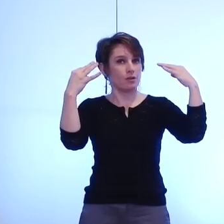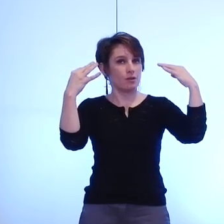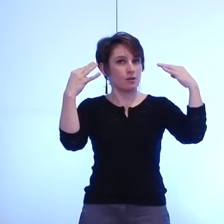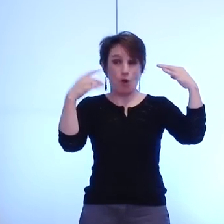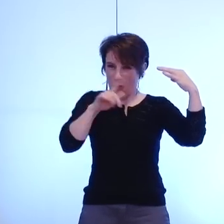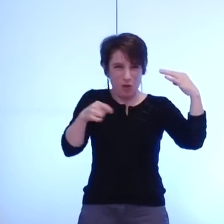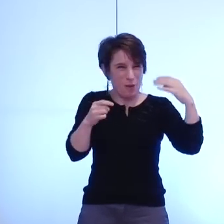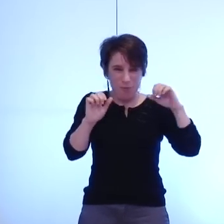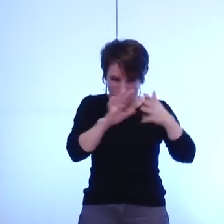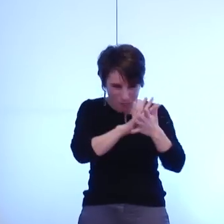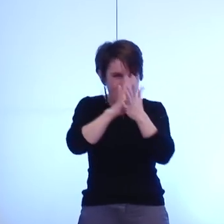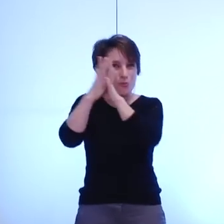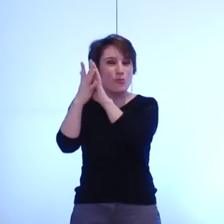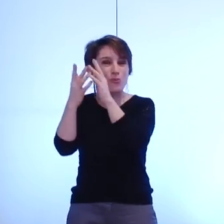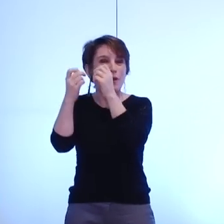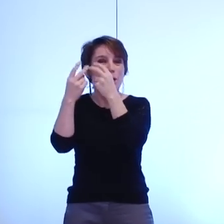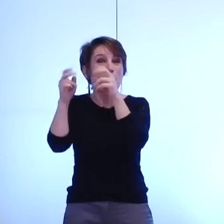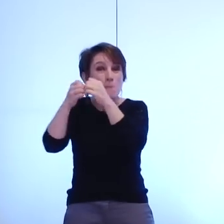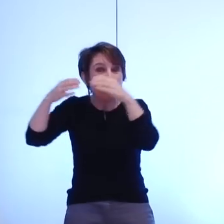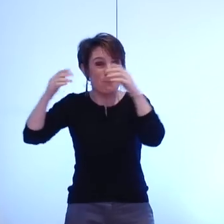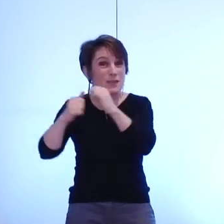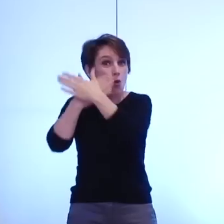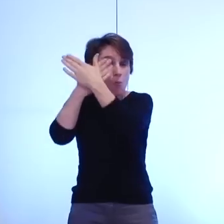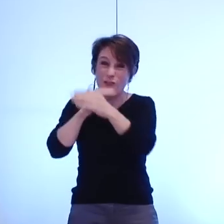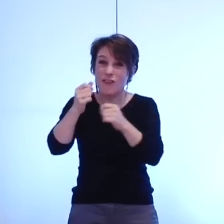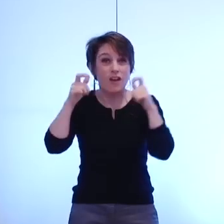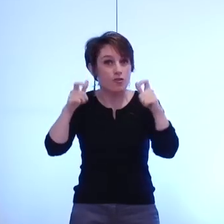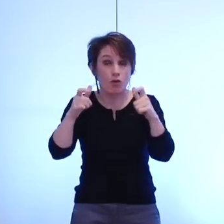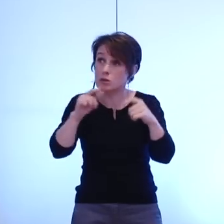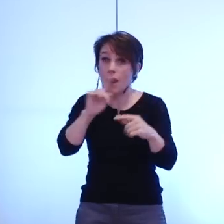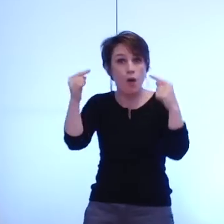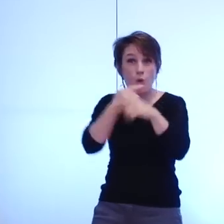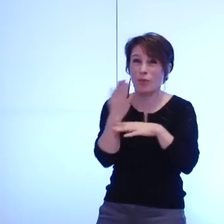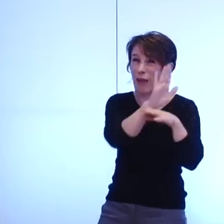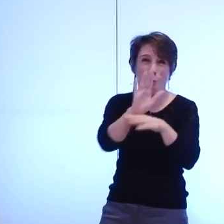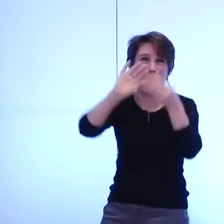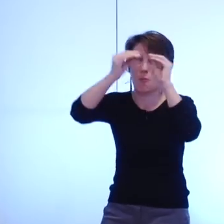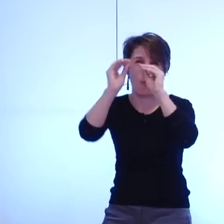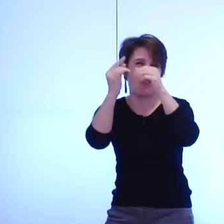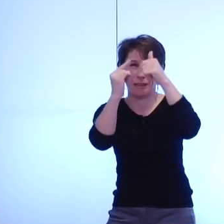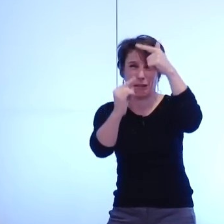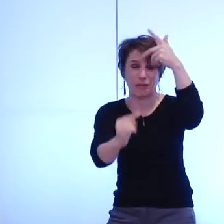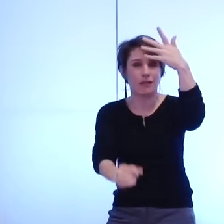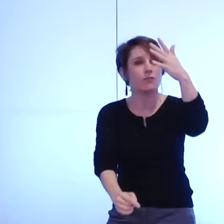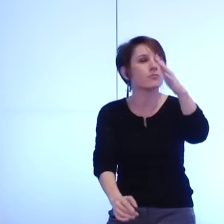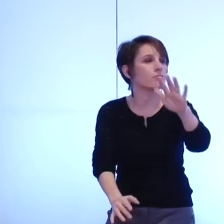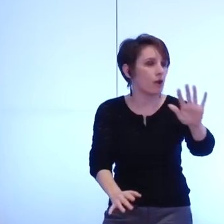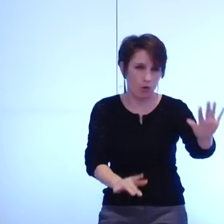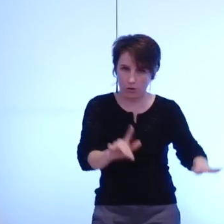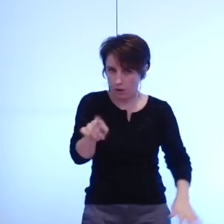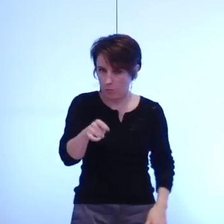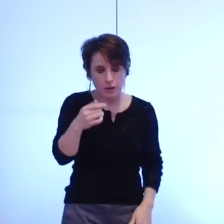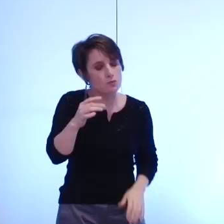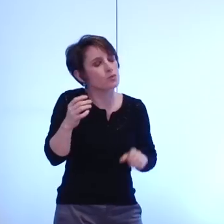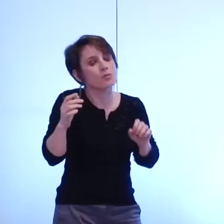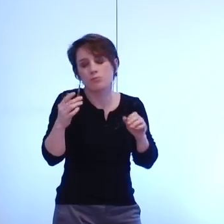des problèmes il y en a et ça a été évoqué moi je ne suis pas de ceux qui vont dire ici que tout est facile et qu'en 9 mois on